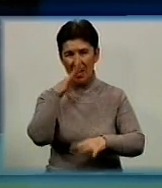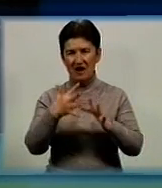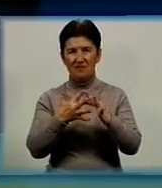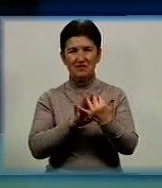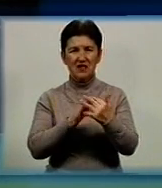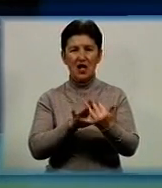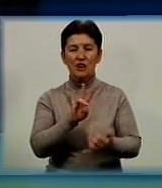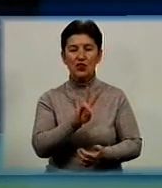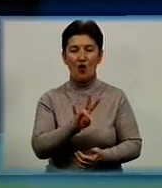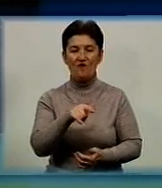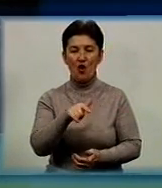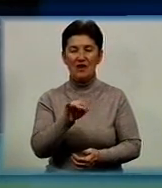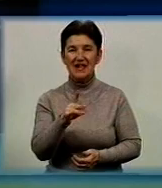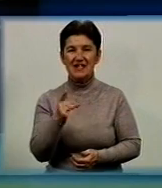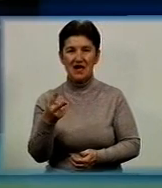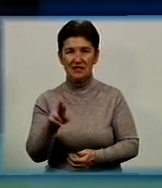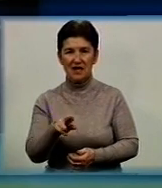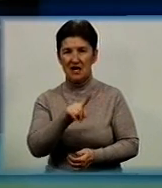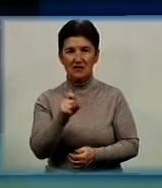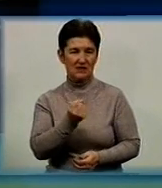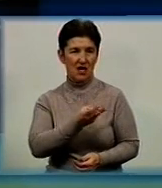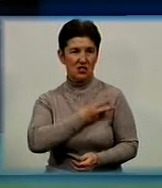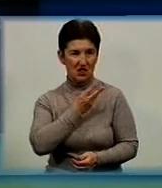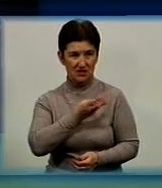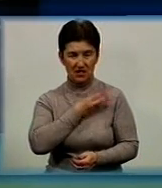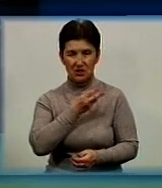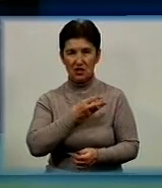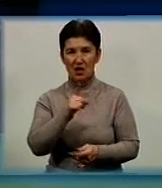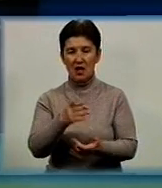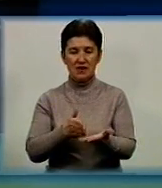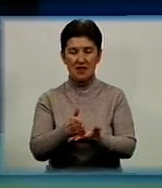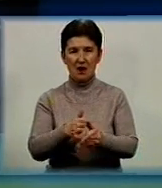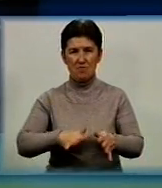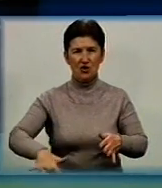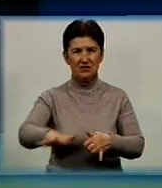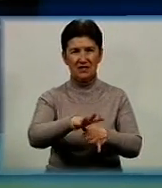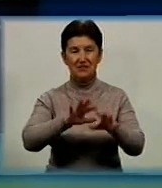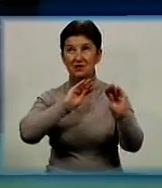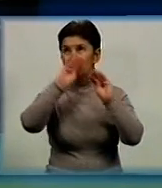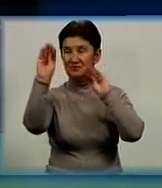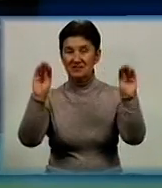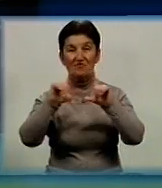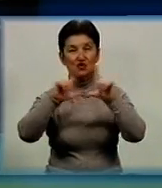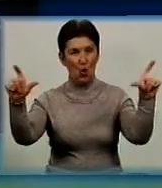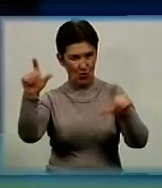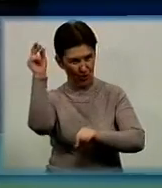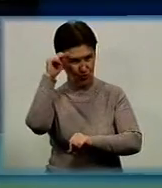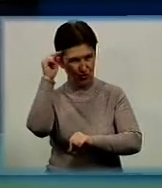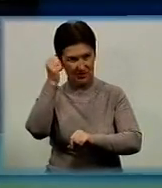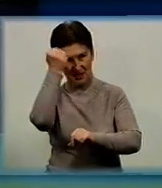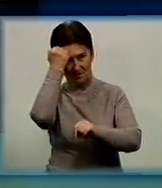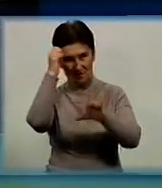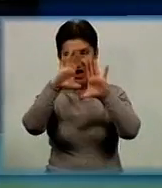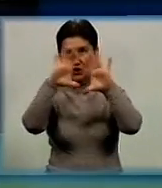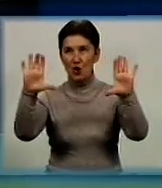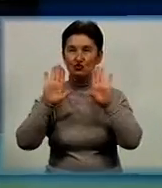Новоглиняне Добровеличківського району за ініціативи рідних і односельчан на фасаді школи бійця встановили меморіальну дошку. Далі продовжить